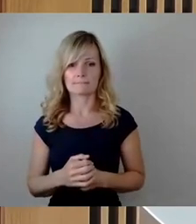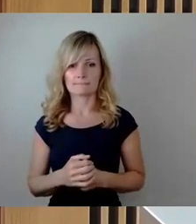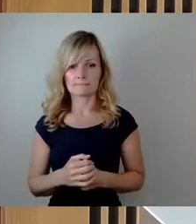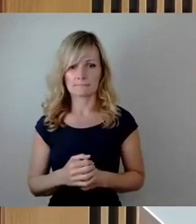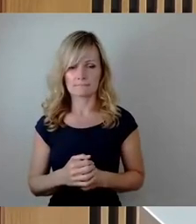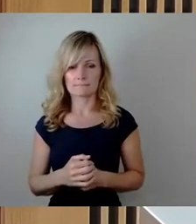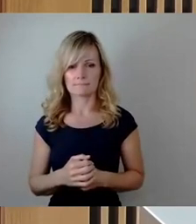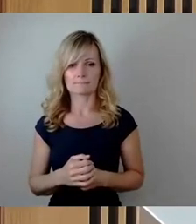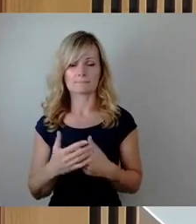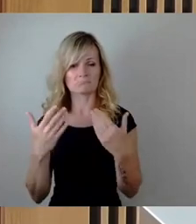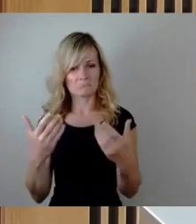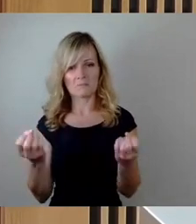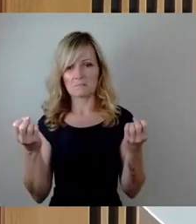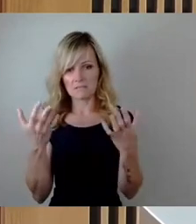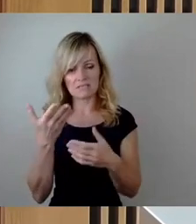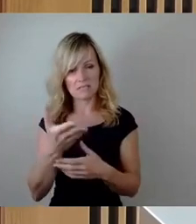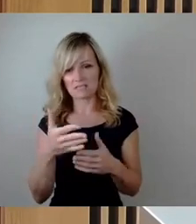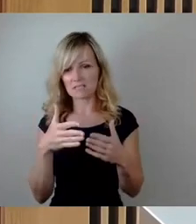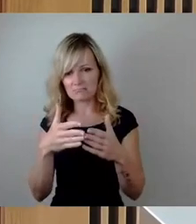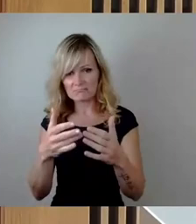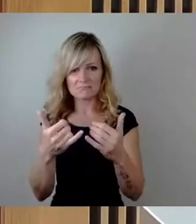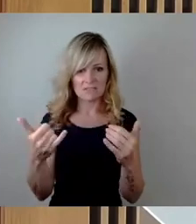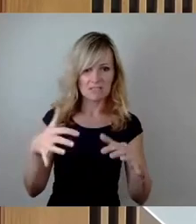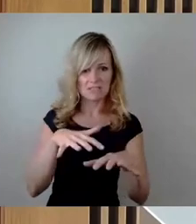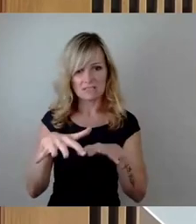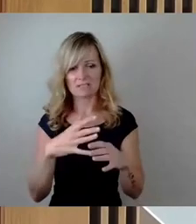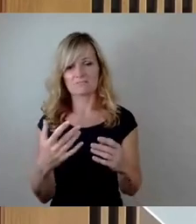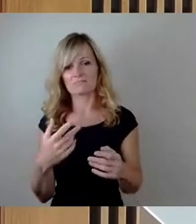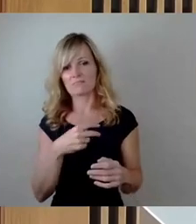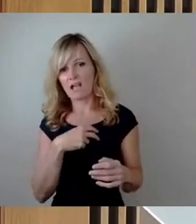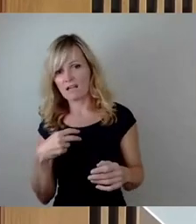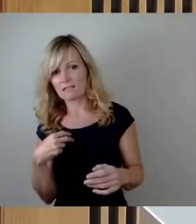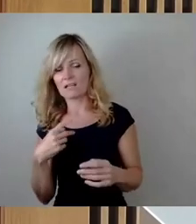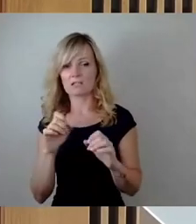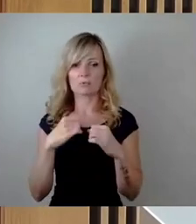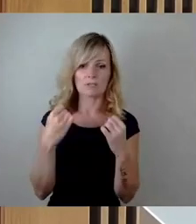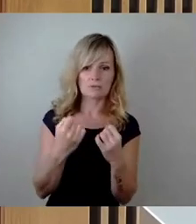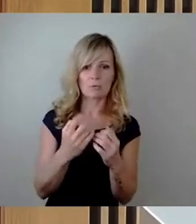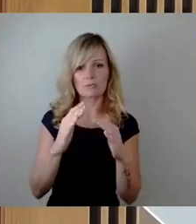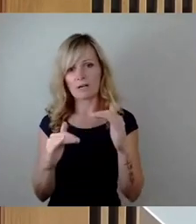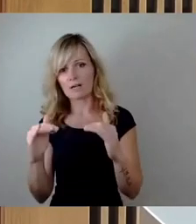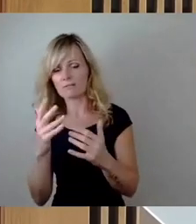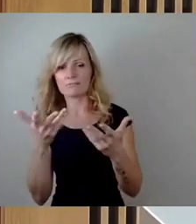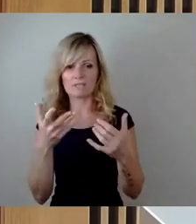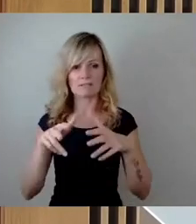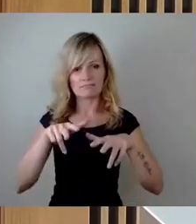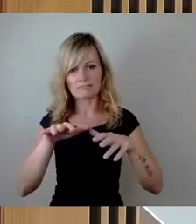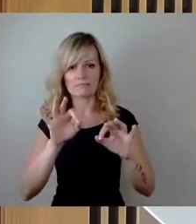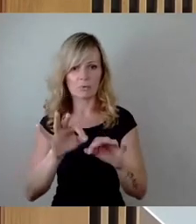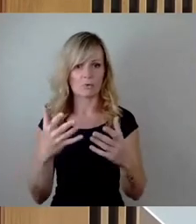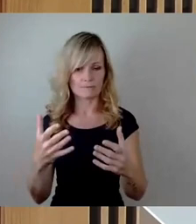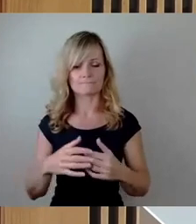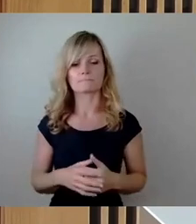Dort passieren, welche Benachteiligungen, welche Situation finden wir da vor? Dann